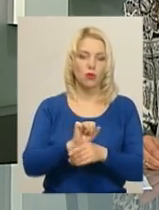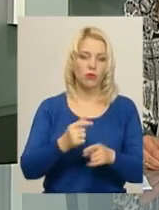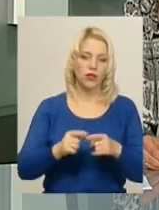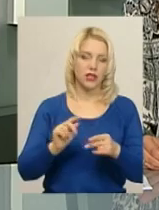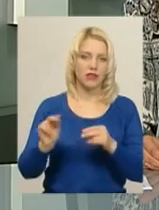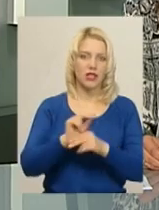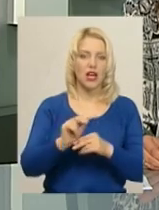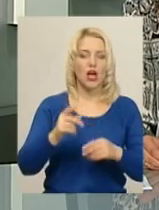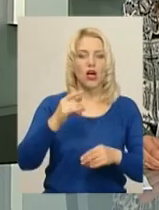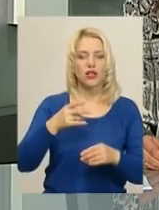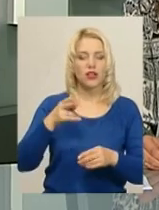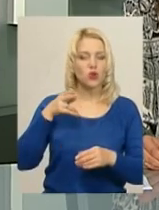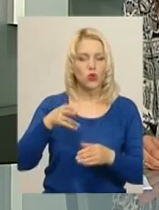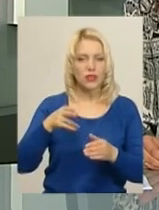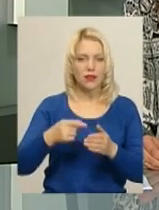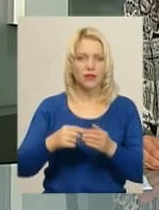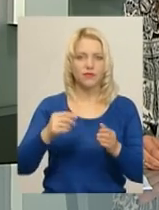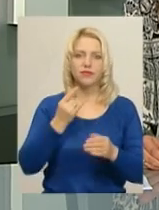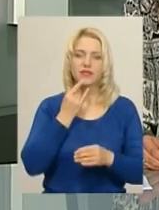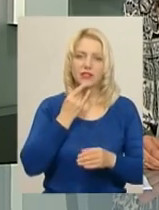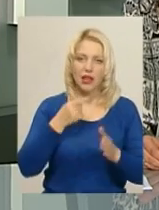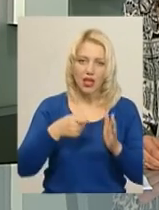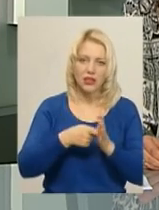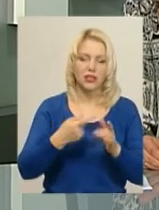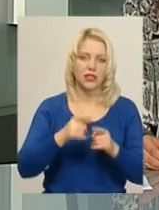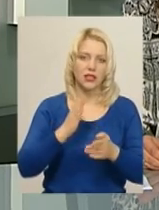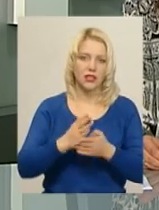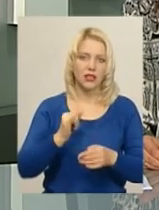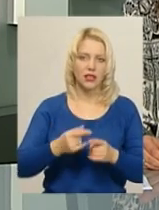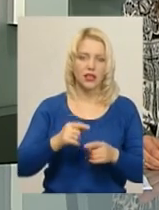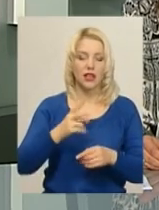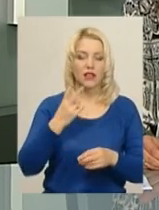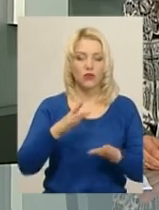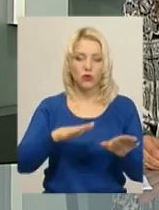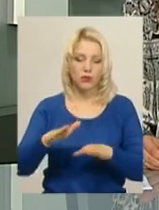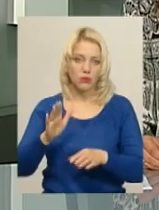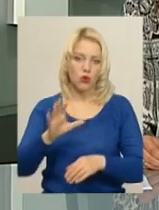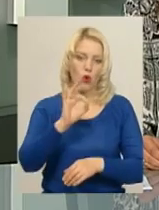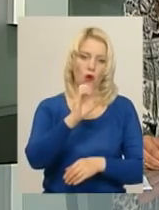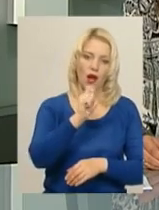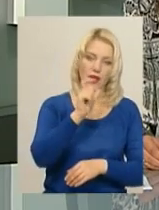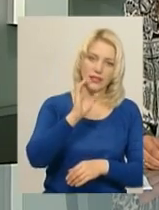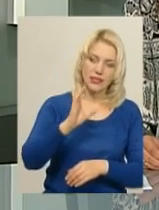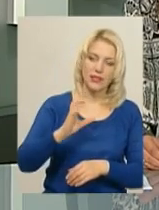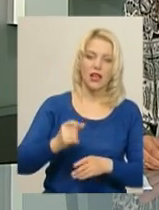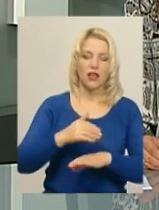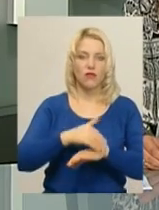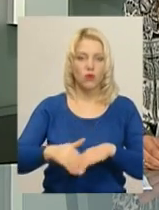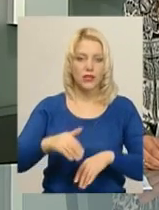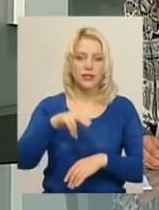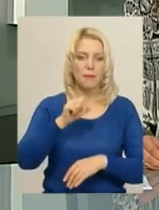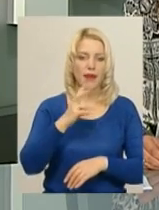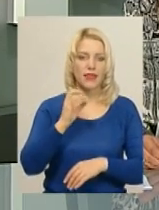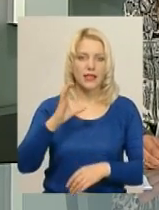-входами та камерою відеонагляду інвестори встановлять на двох локаціях – Оазис та вулиця Панаса Мирного, розповідає Андрій